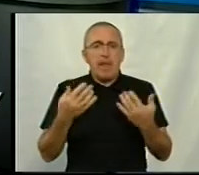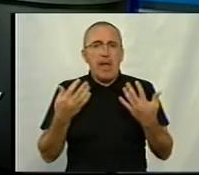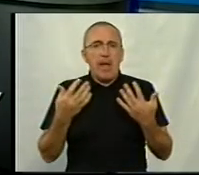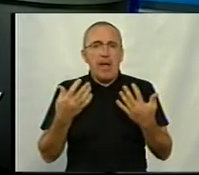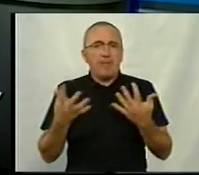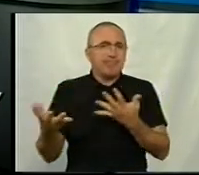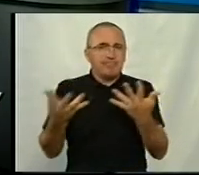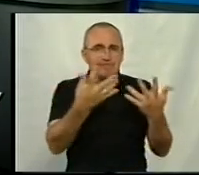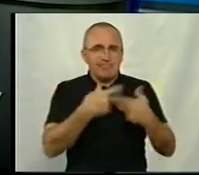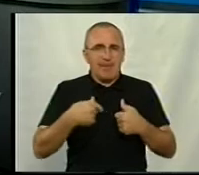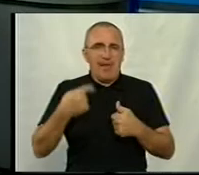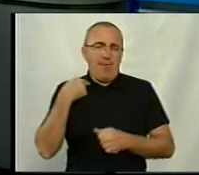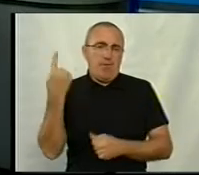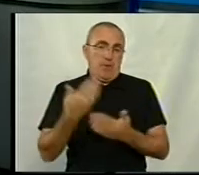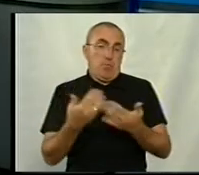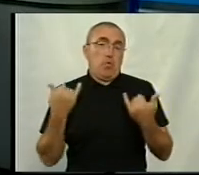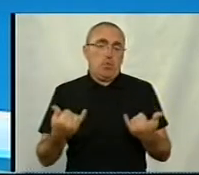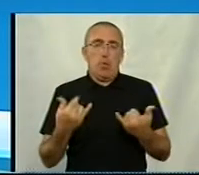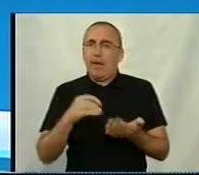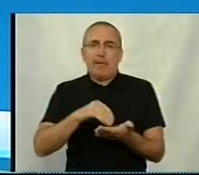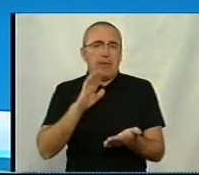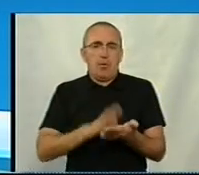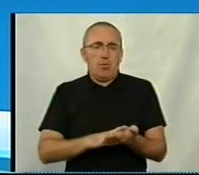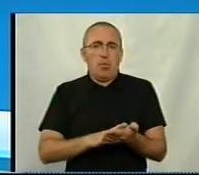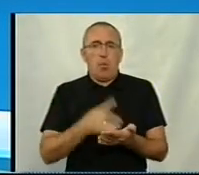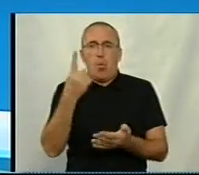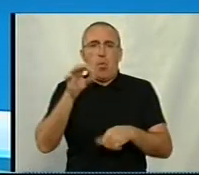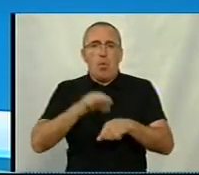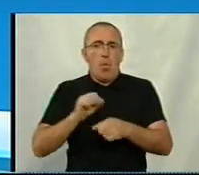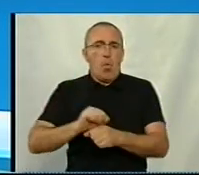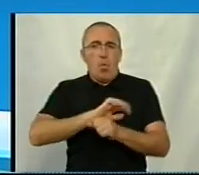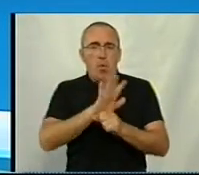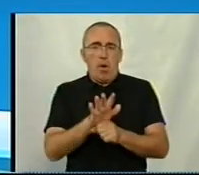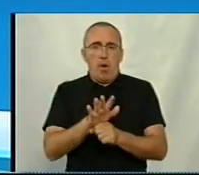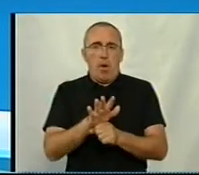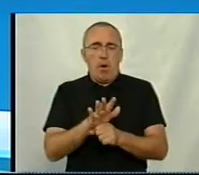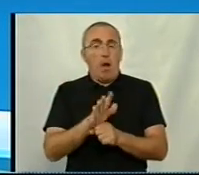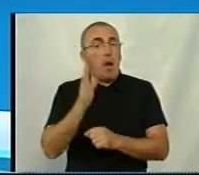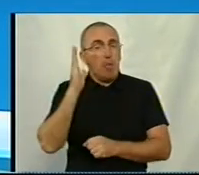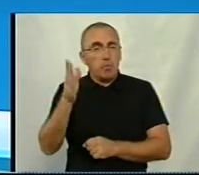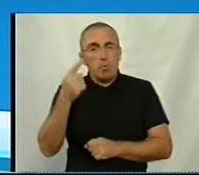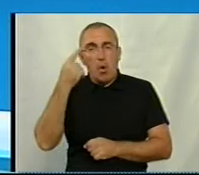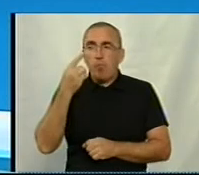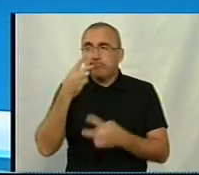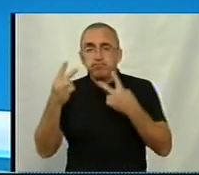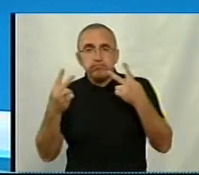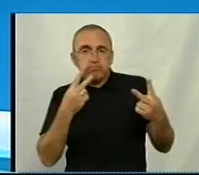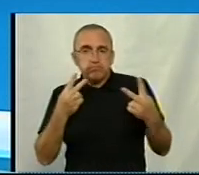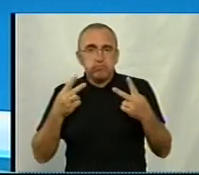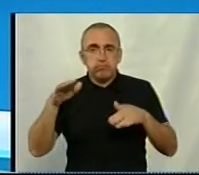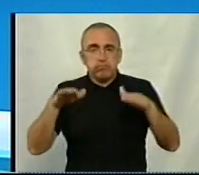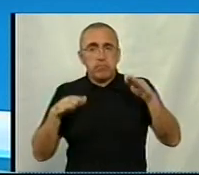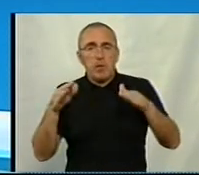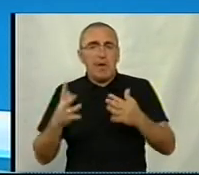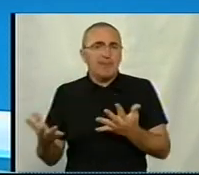по Кіровоградській області. От, наприклад, сьогодні не зареєстровано жодного хворого на ковід, а будете орієнтуватись на